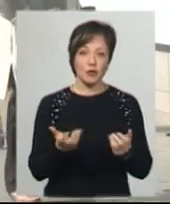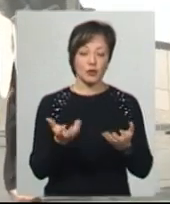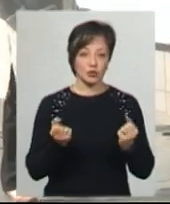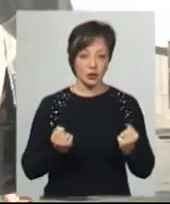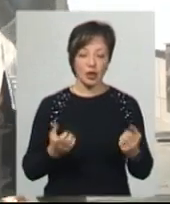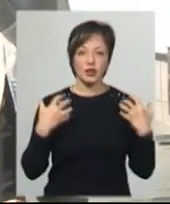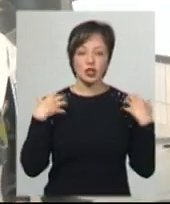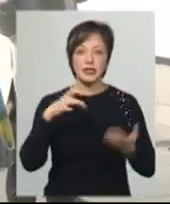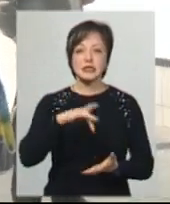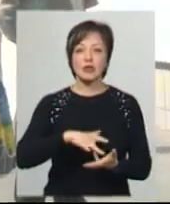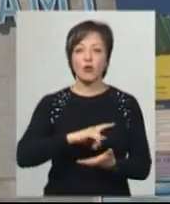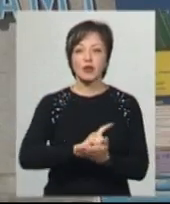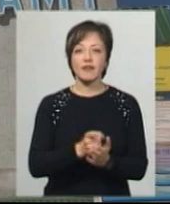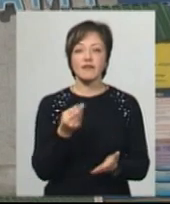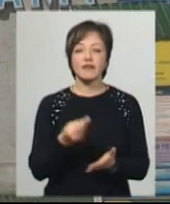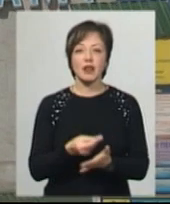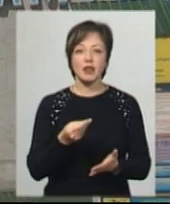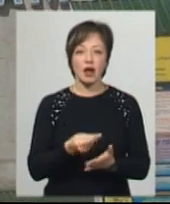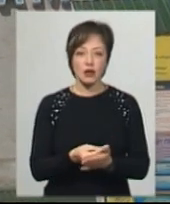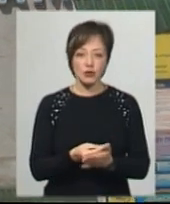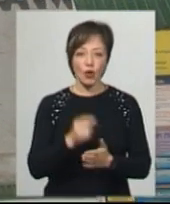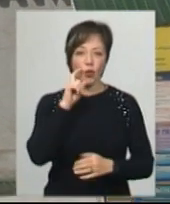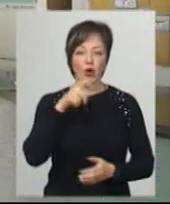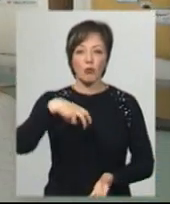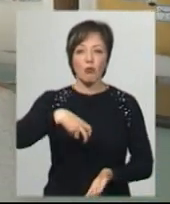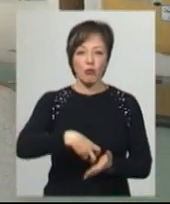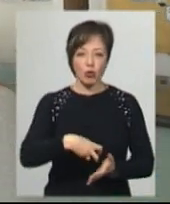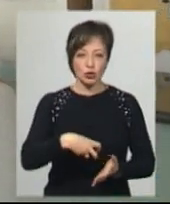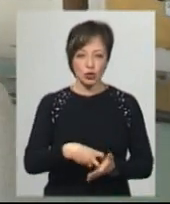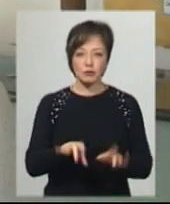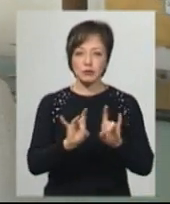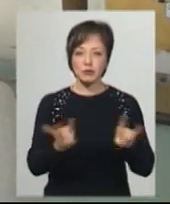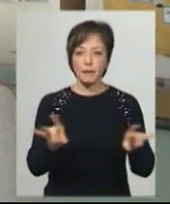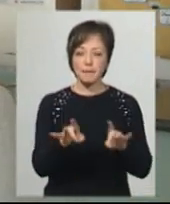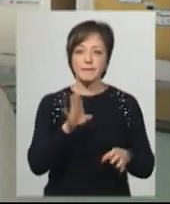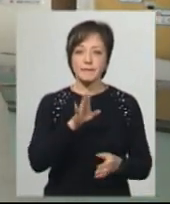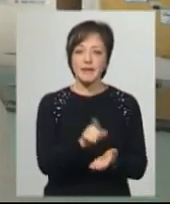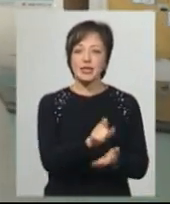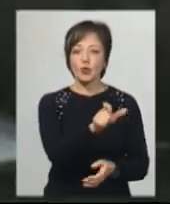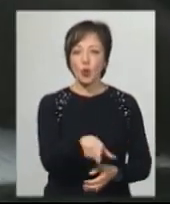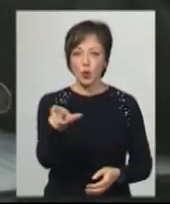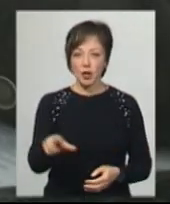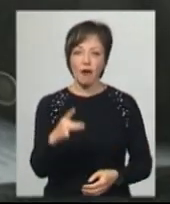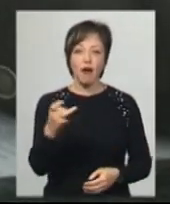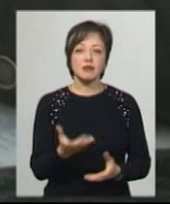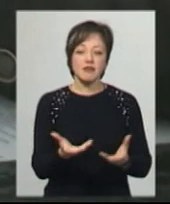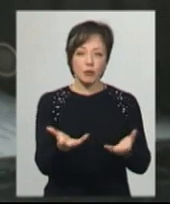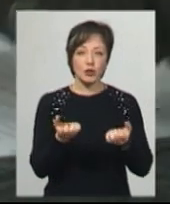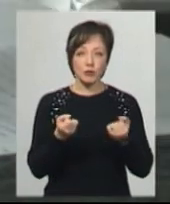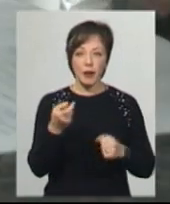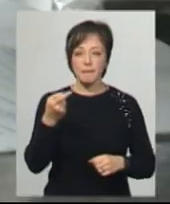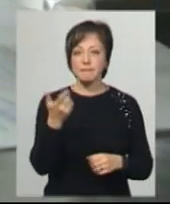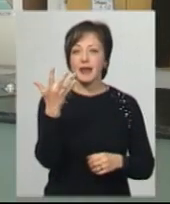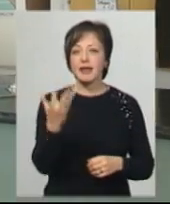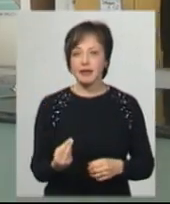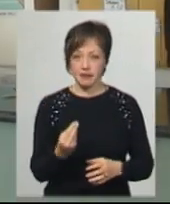Начальниця Центру оперативно-фінансового супроводу «Укрпоштал» Оксана Грици каже, пенсіонери мають отримати одноразову виплату протягом п'яти